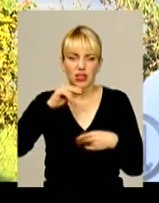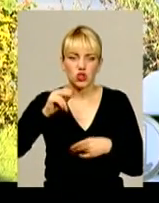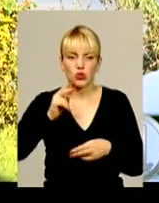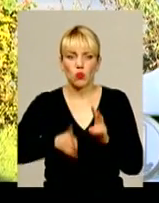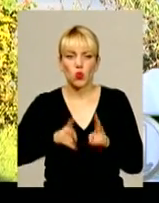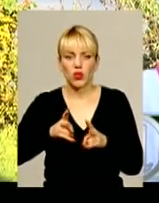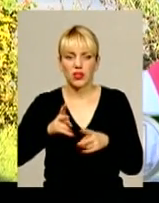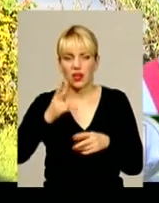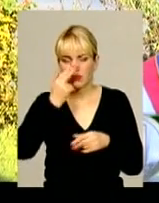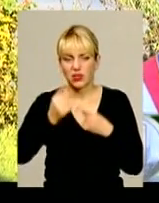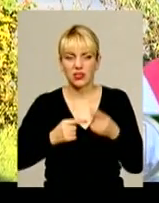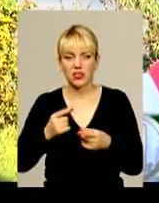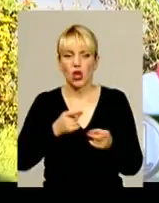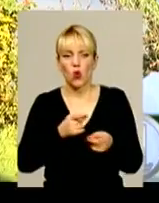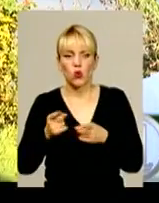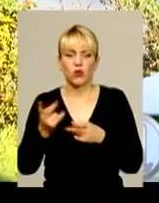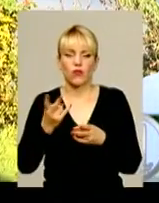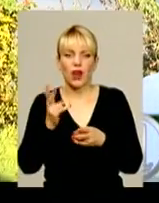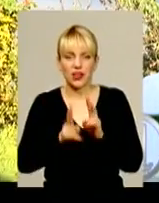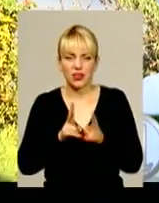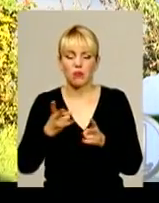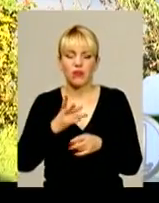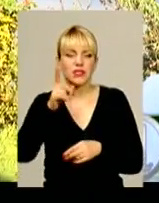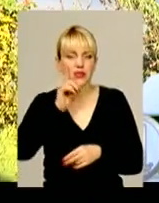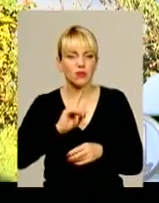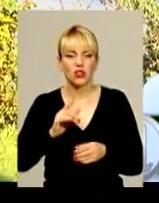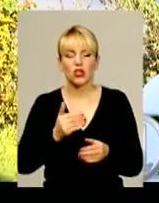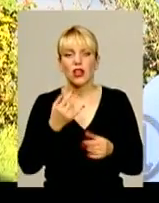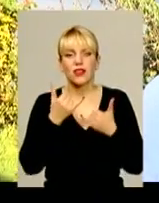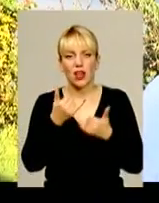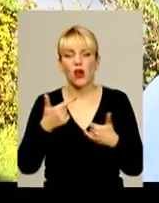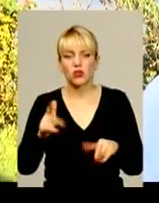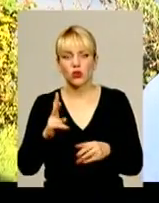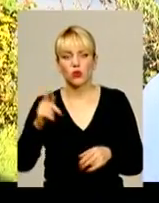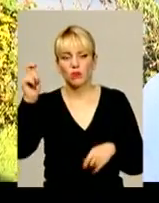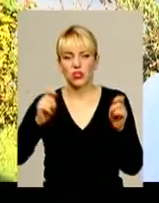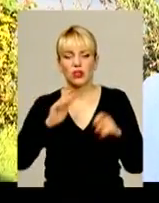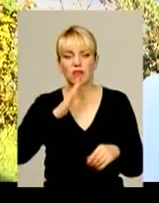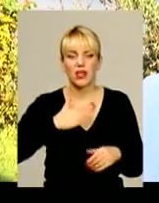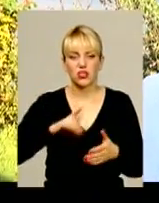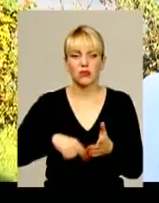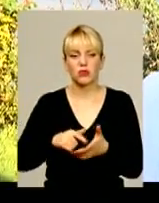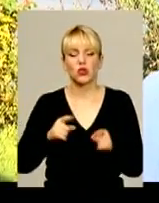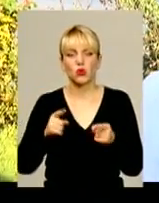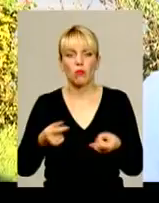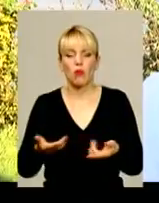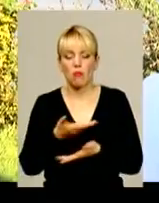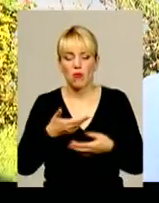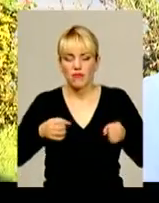Годувати відповідно маємо смач на цих наших гостей, які приїжджають в наше місто. Тому ми рішили